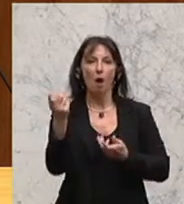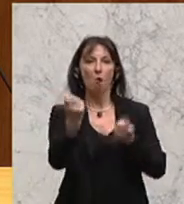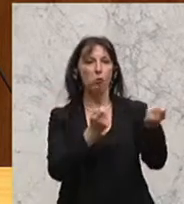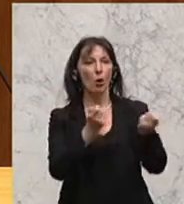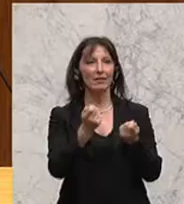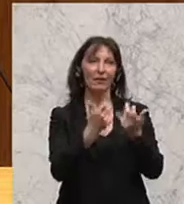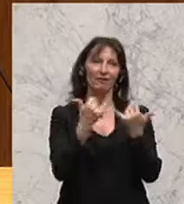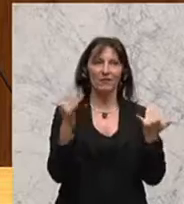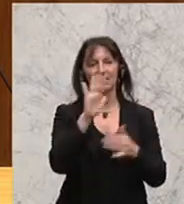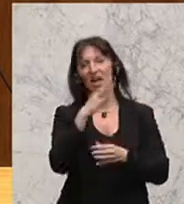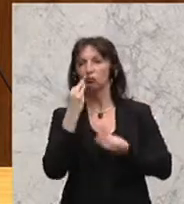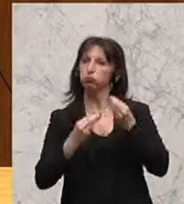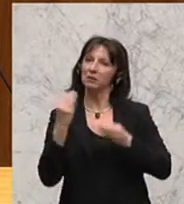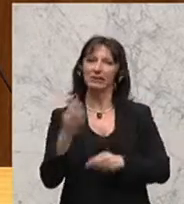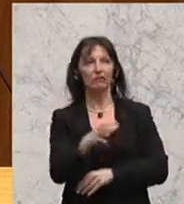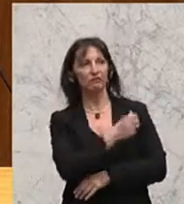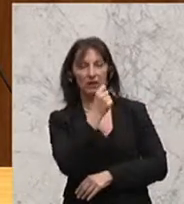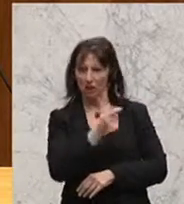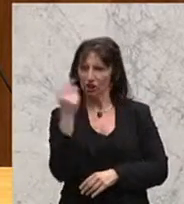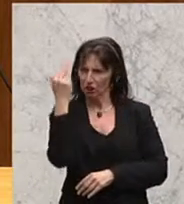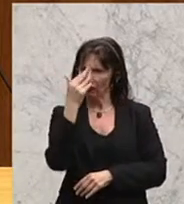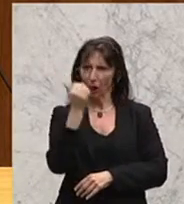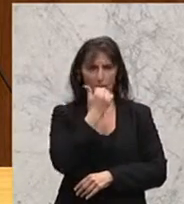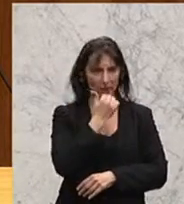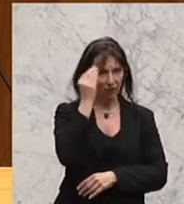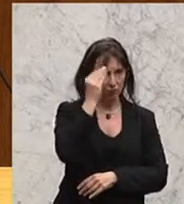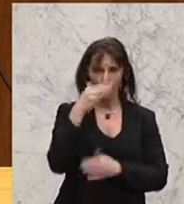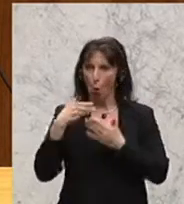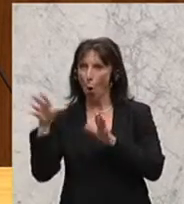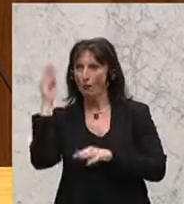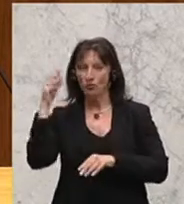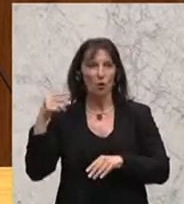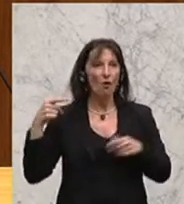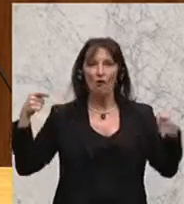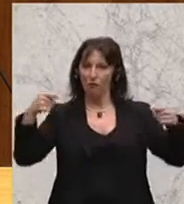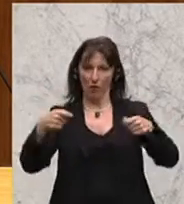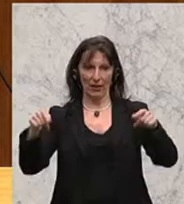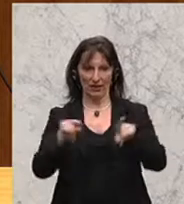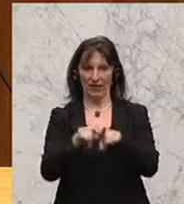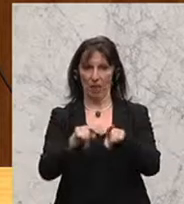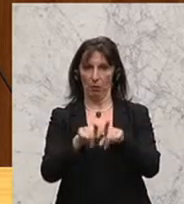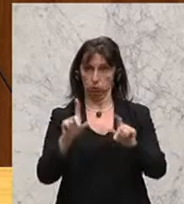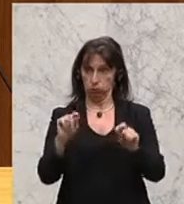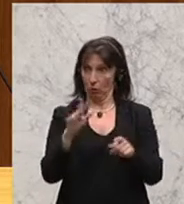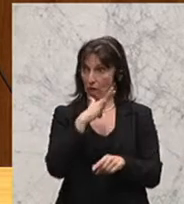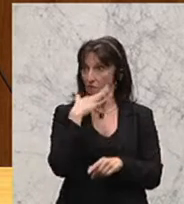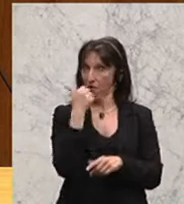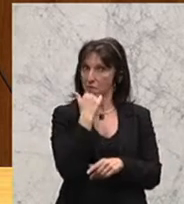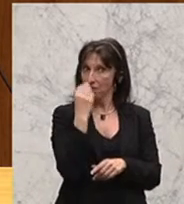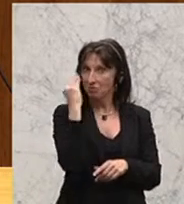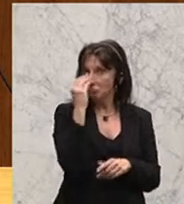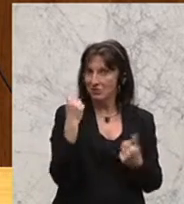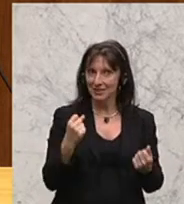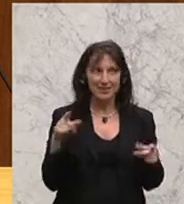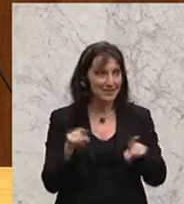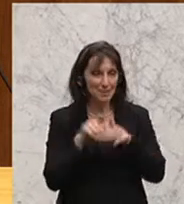wollen. Stellen Sie sich Ihnen einmal vor, Sie würden die privaten Schulen genauso fördern wie die öffentlichen. Na, da gibt es wahnsinnig viele private Schulen. So wie in den Niederlanden. Erinnern